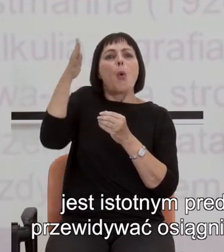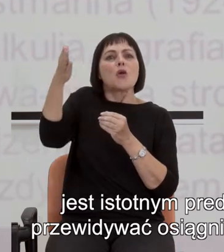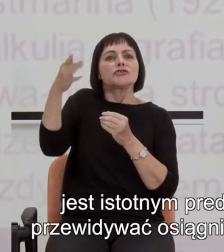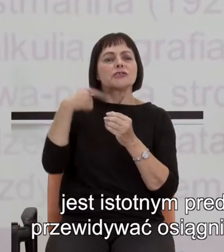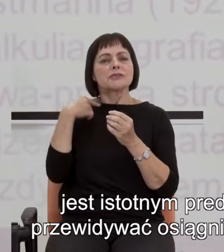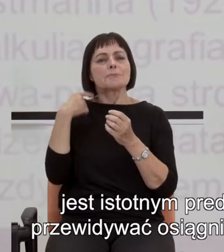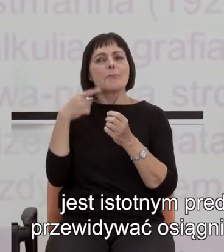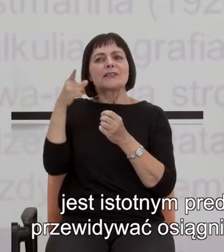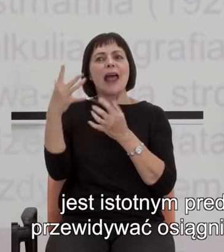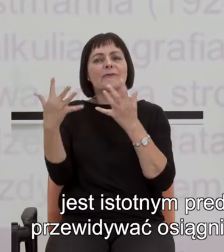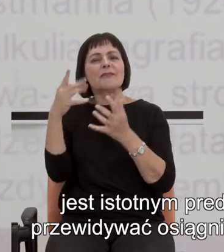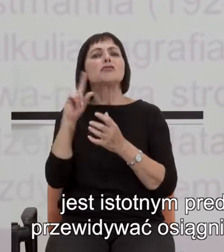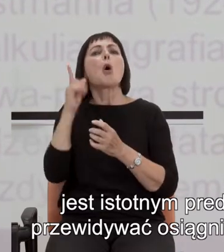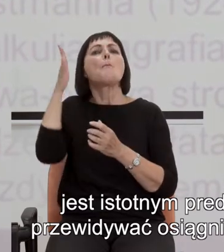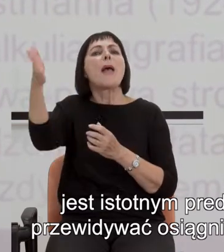pozwala przewidywać